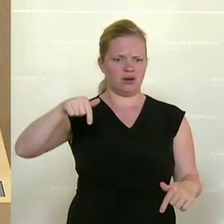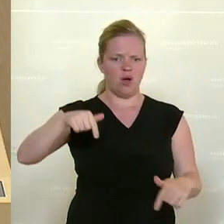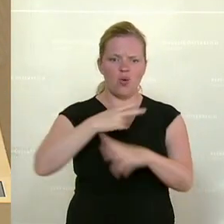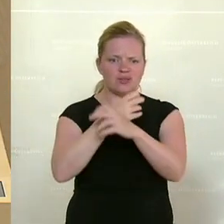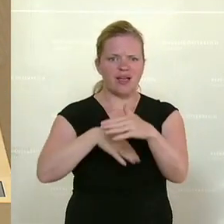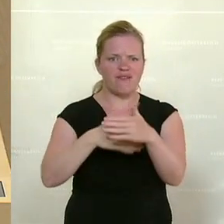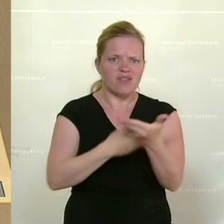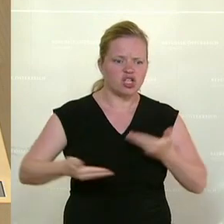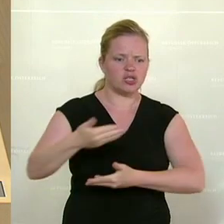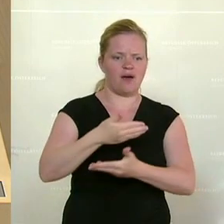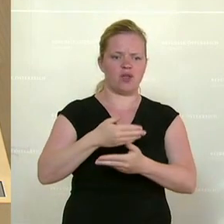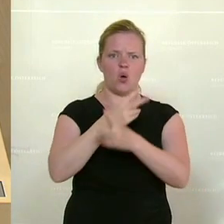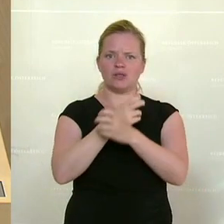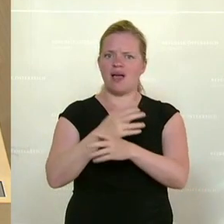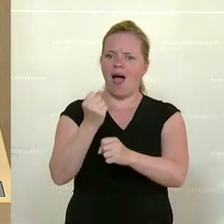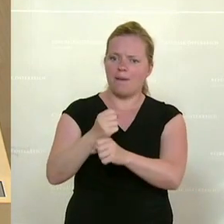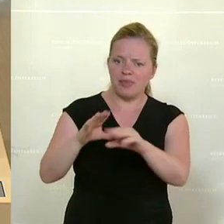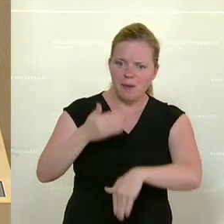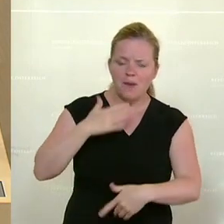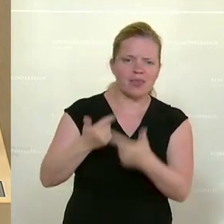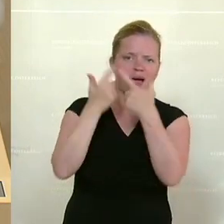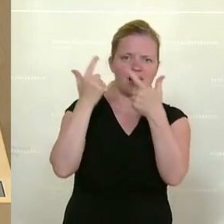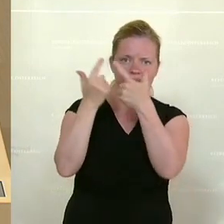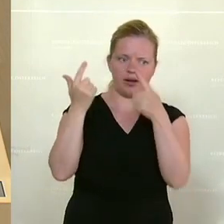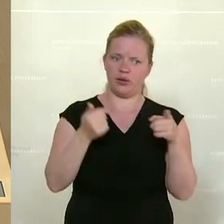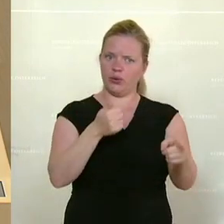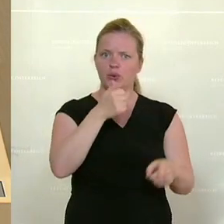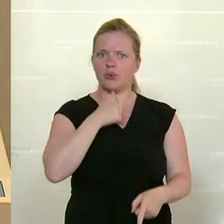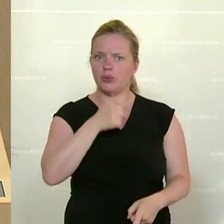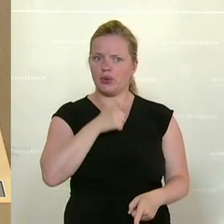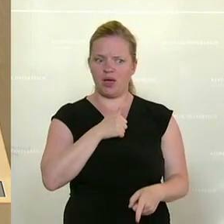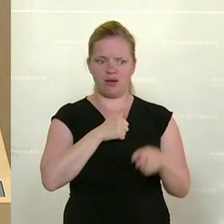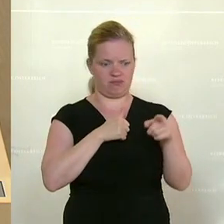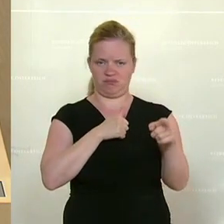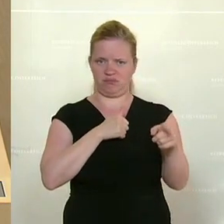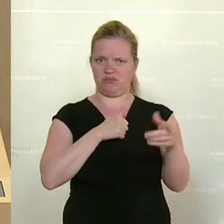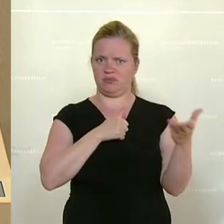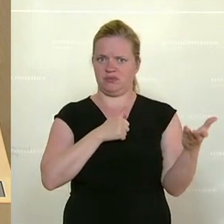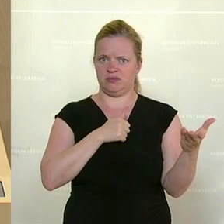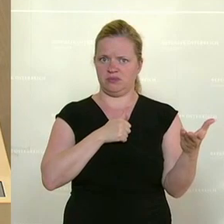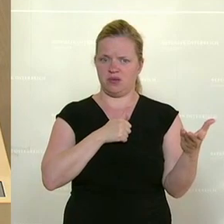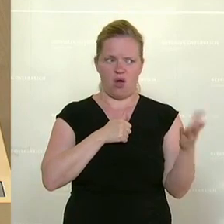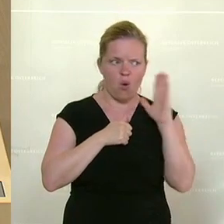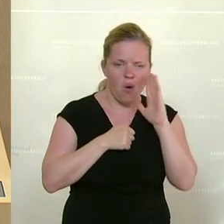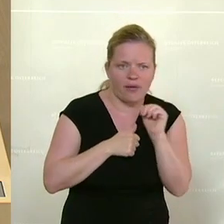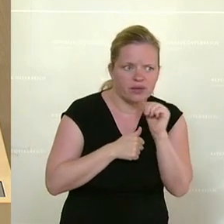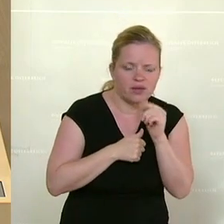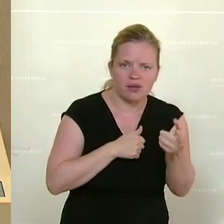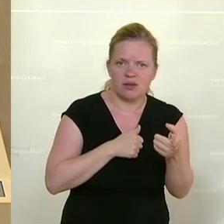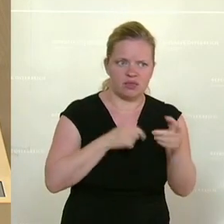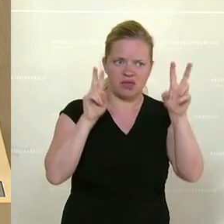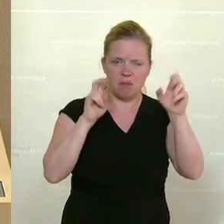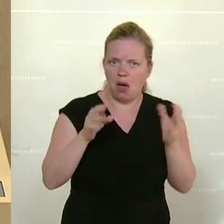und den österreichischen Arbeitnehmern erklären will, die Grünen sind ja komplett abgetreten in dieser Geschichte, die hört man halt auch gar nicht, dann würde